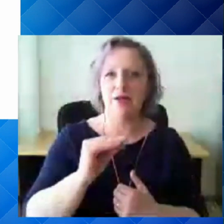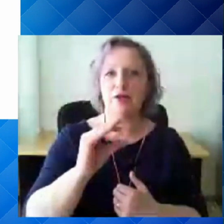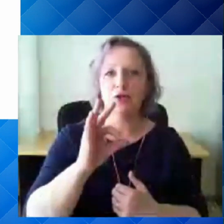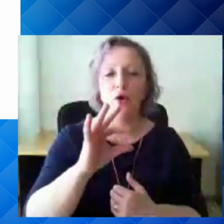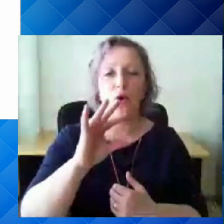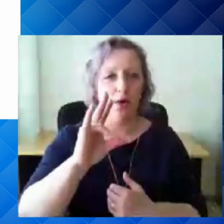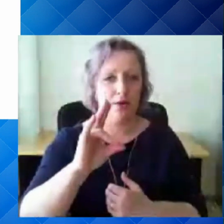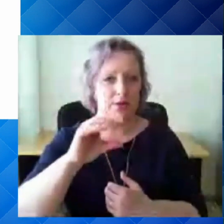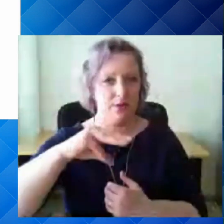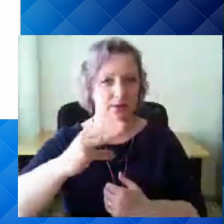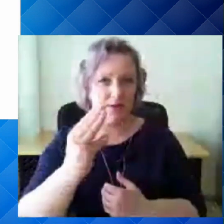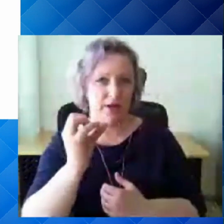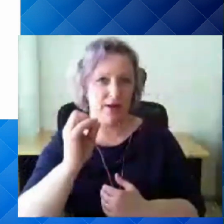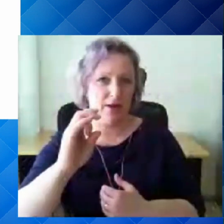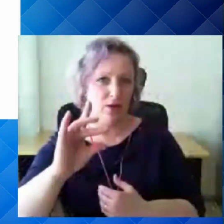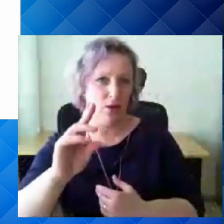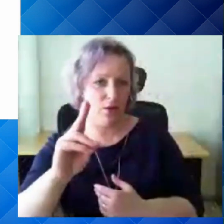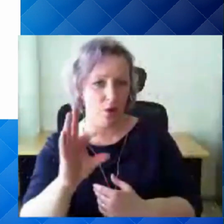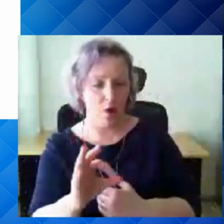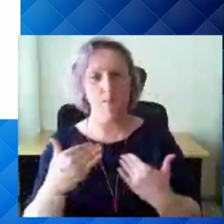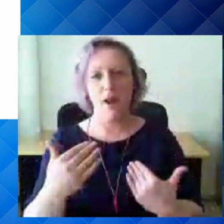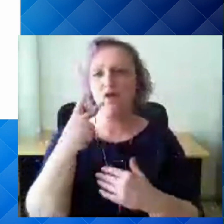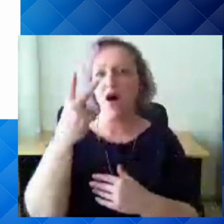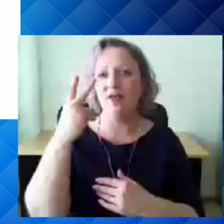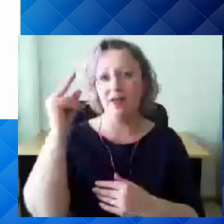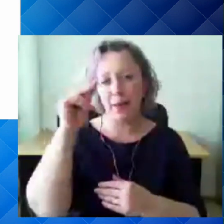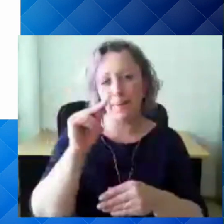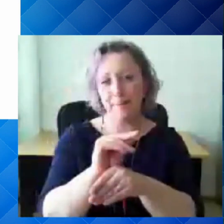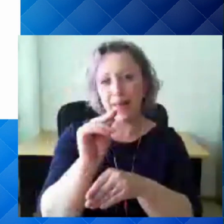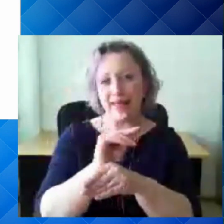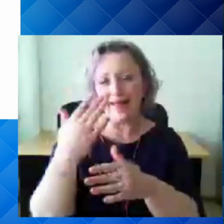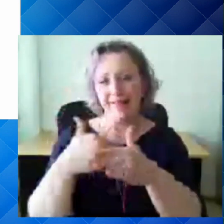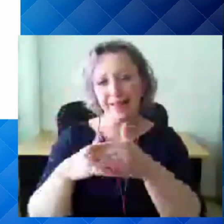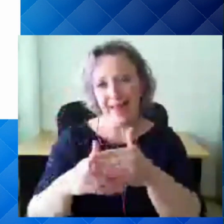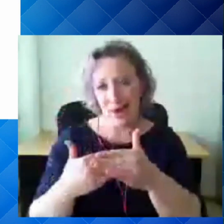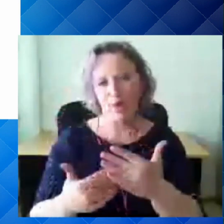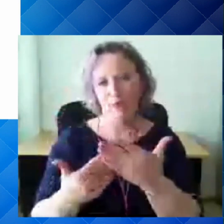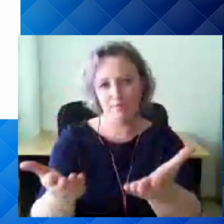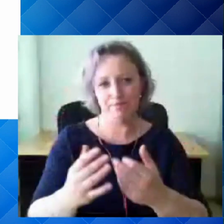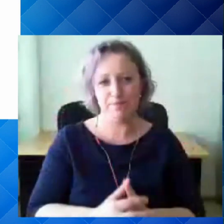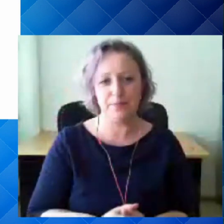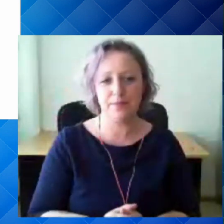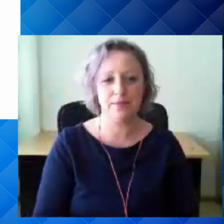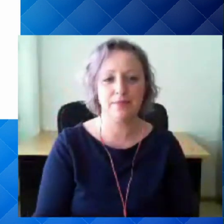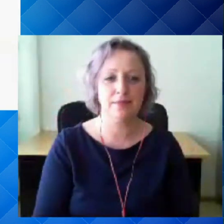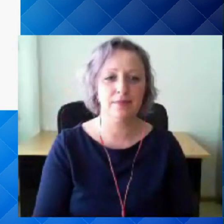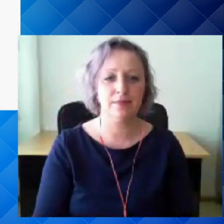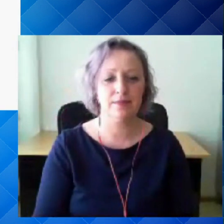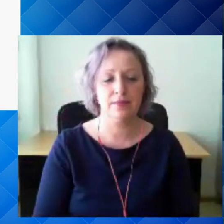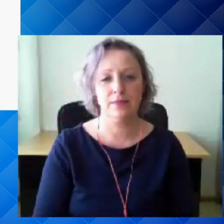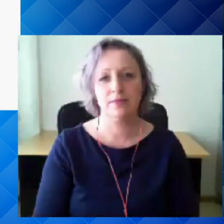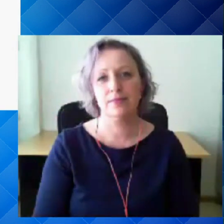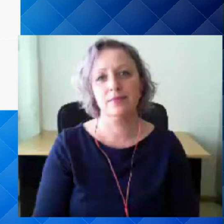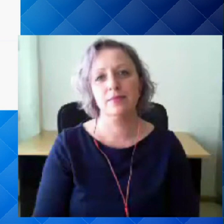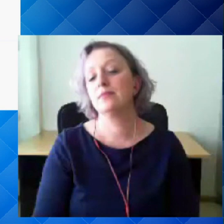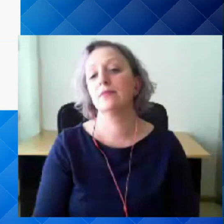nüüd me vaataksime ühes koos ära selle õpetlikku video, mida siis tervis amet on ette valmistanud. Ja täna